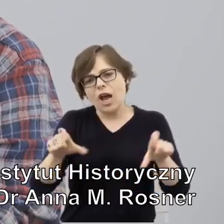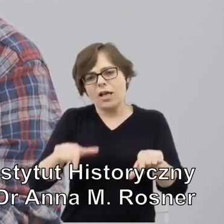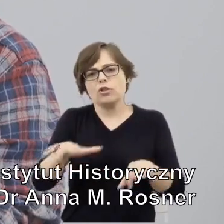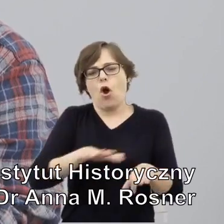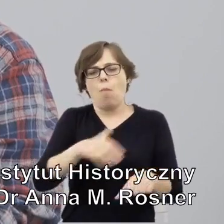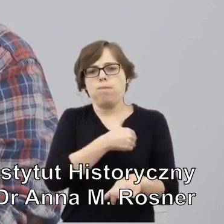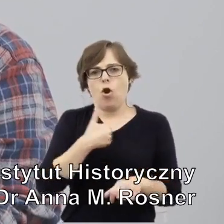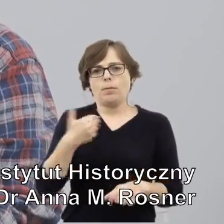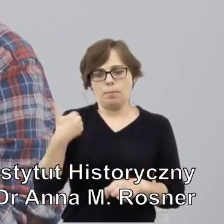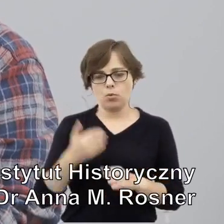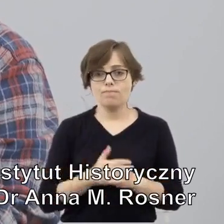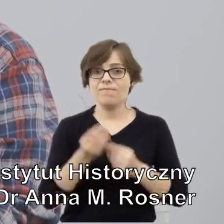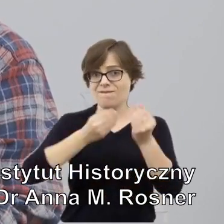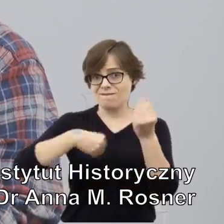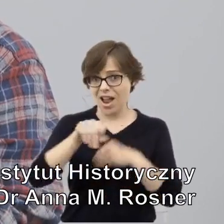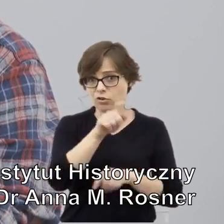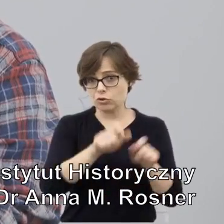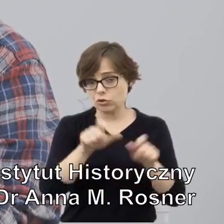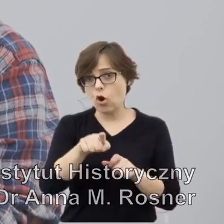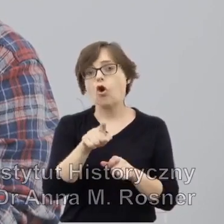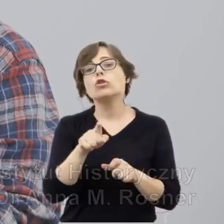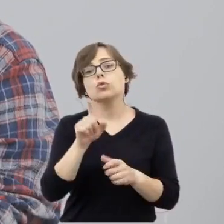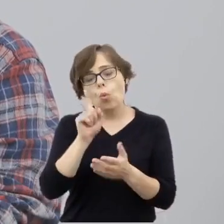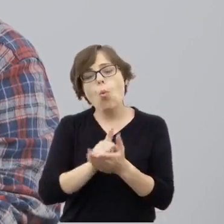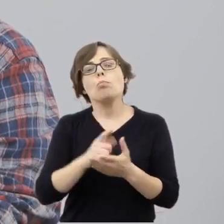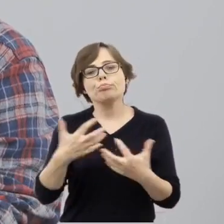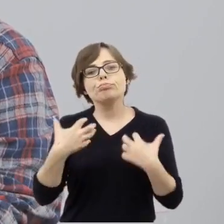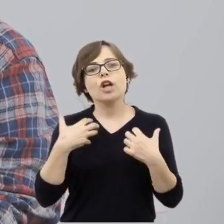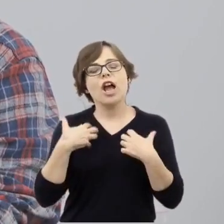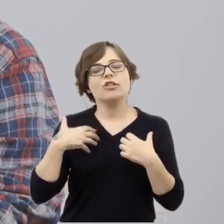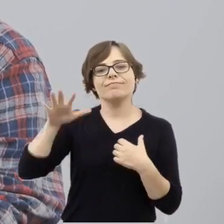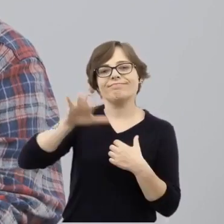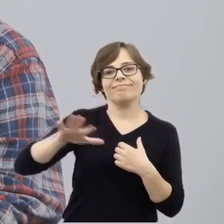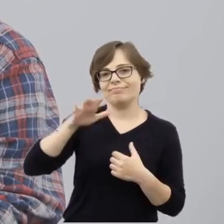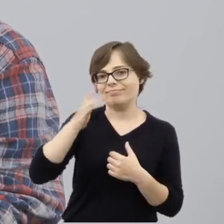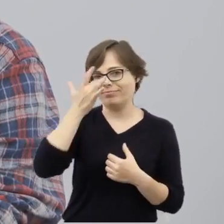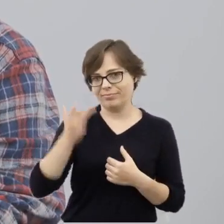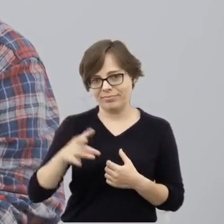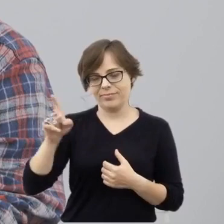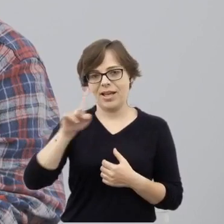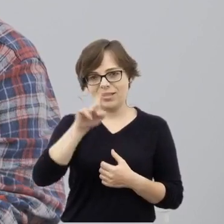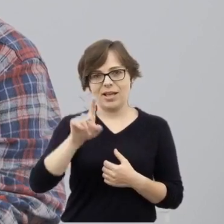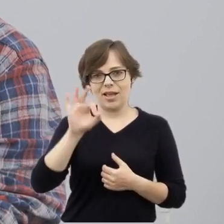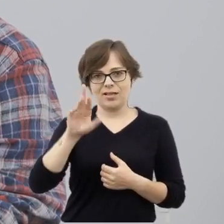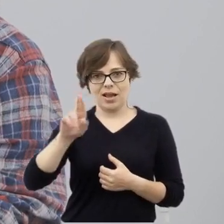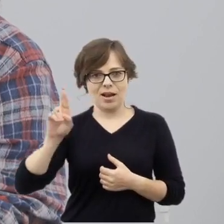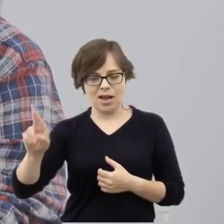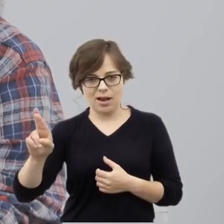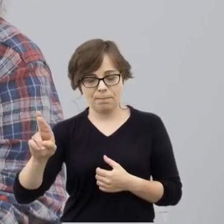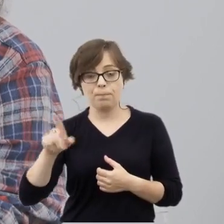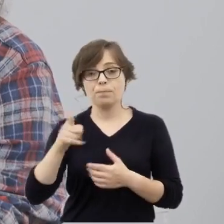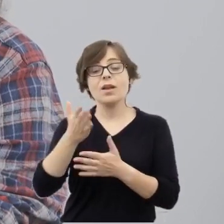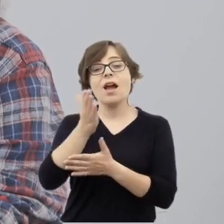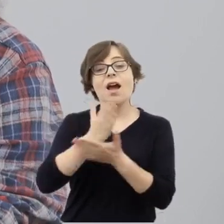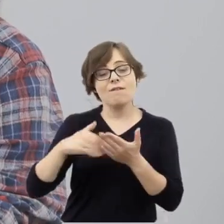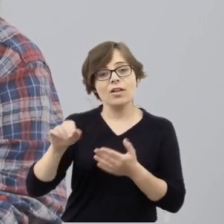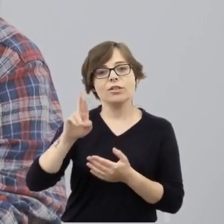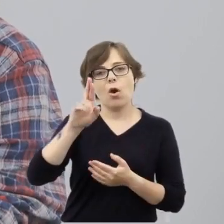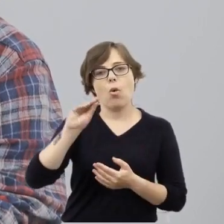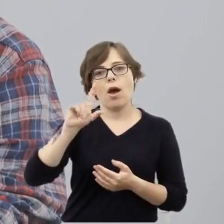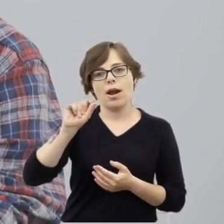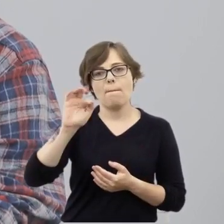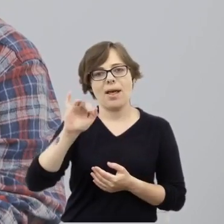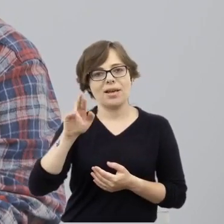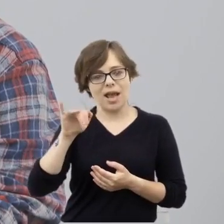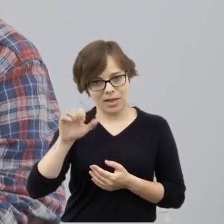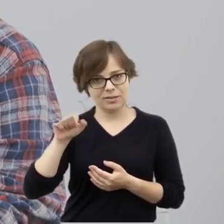Większość z nich przeżyła na terenie ZSRR i Wydział Repatriacji pracujący w